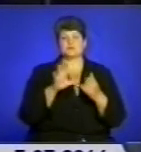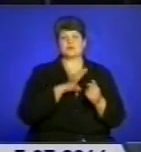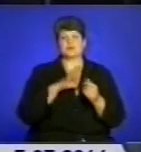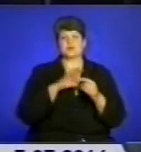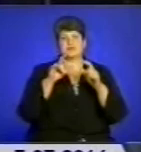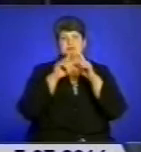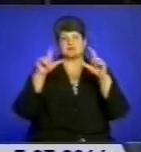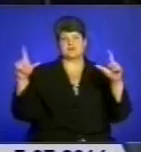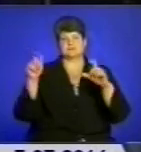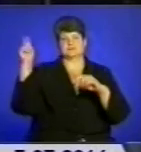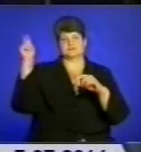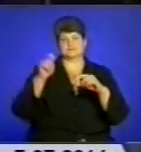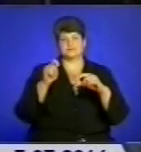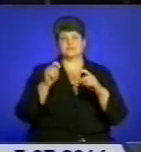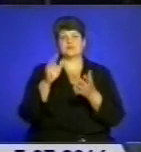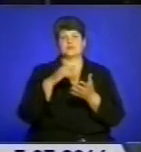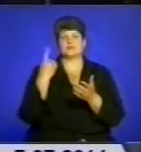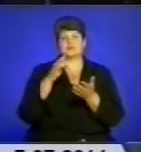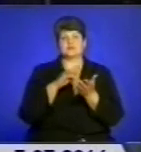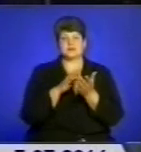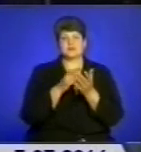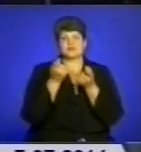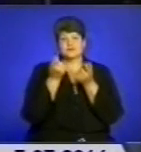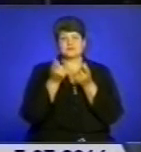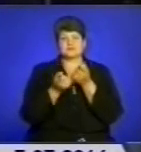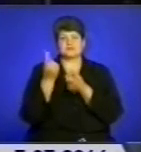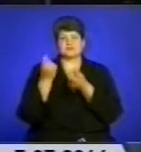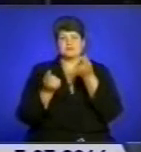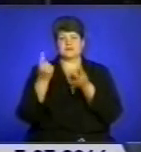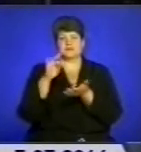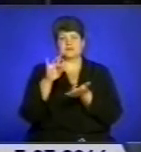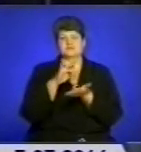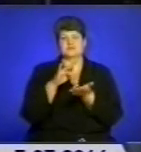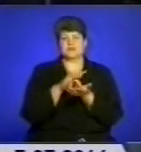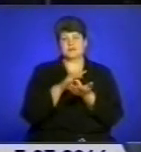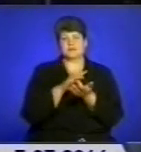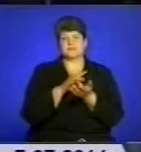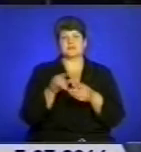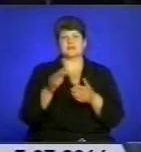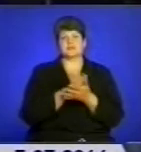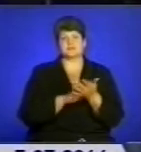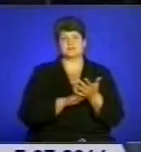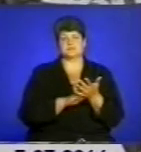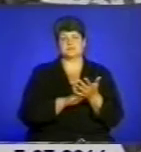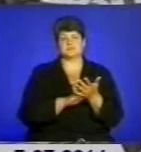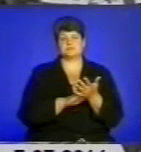центру, патріотичний графіті потрохи з'являється у самісінькому центрі. Більше про це у сюжеті.